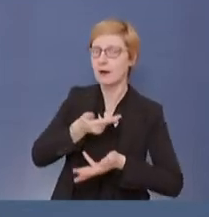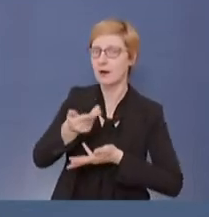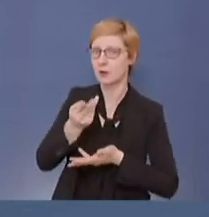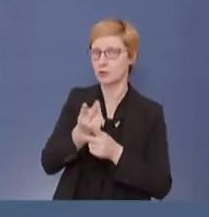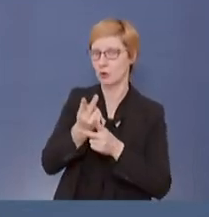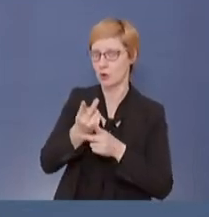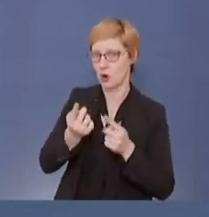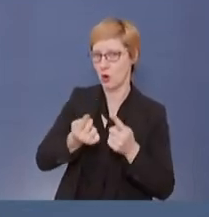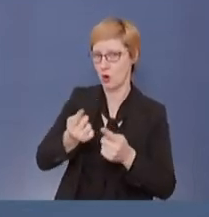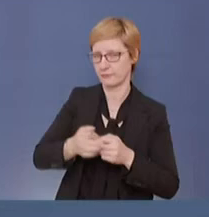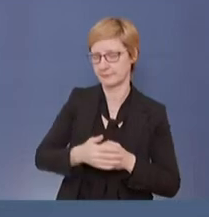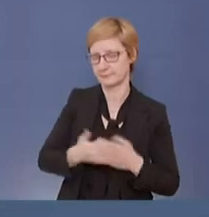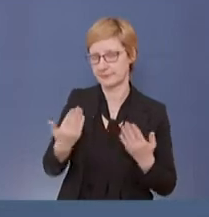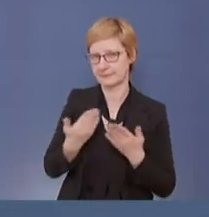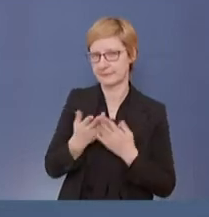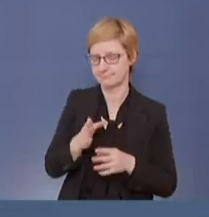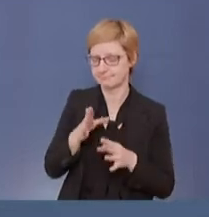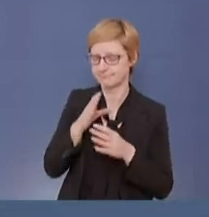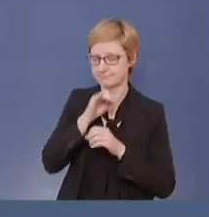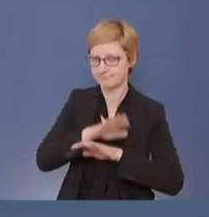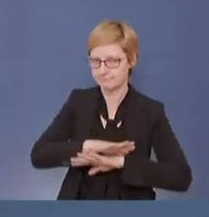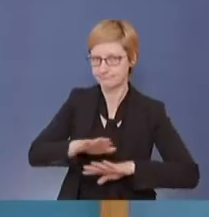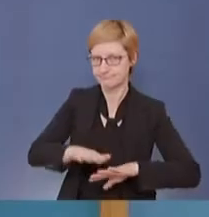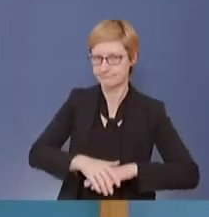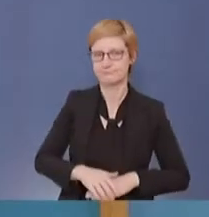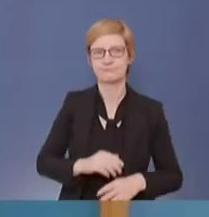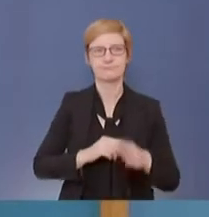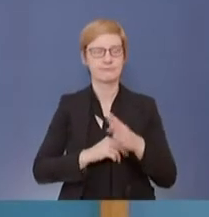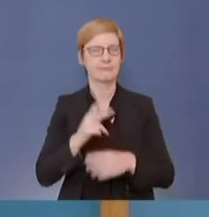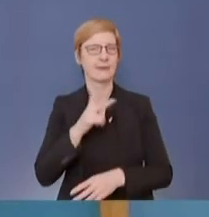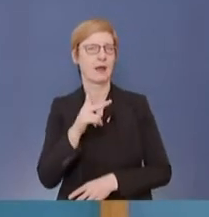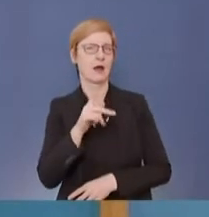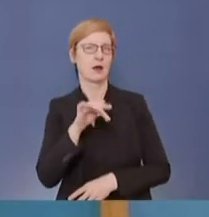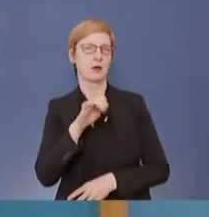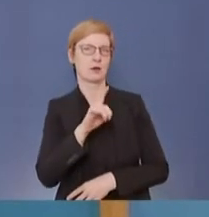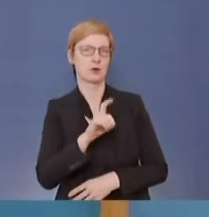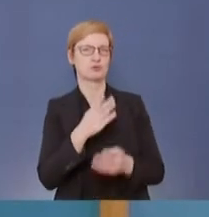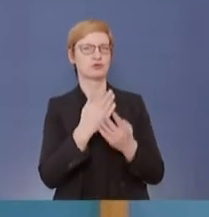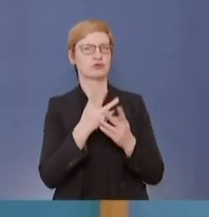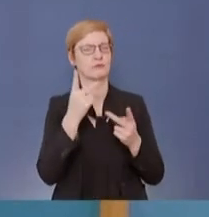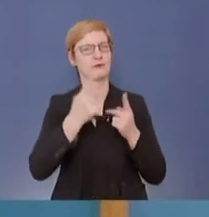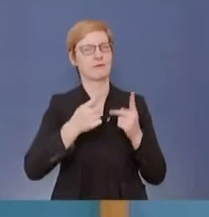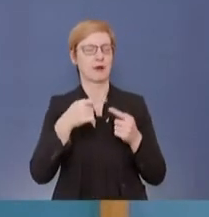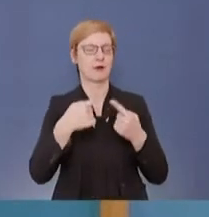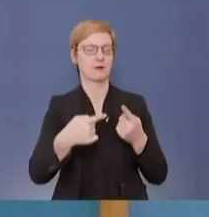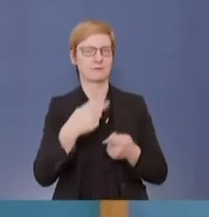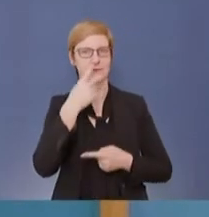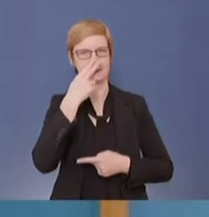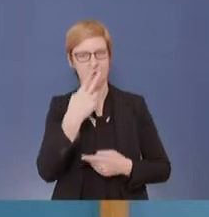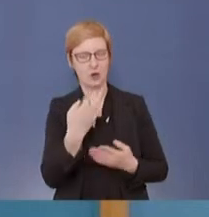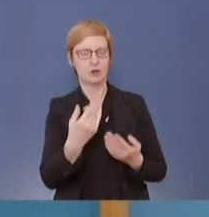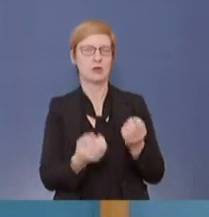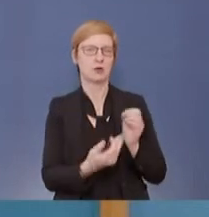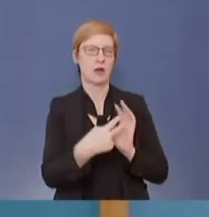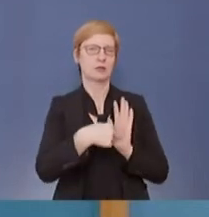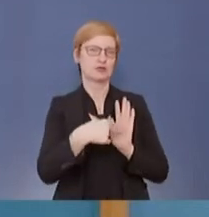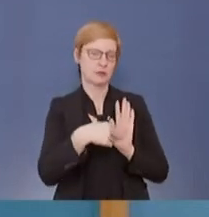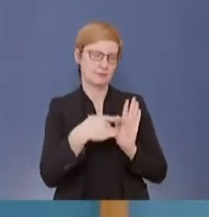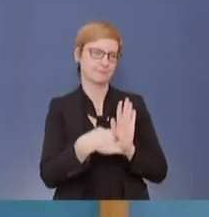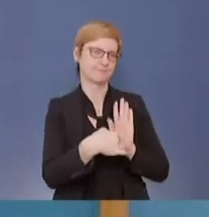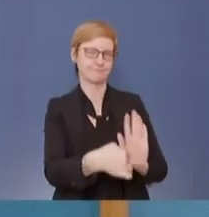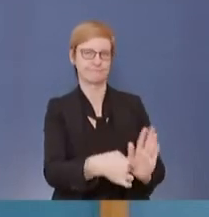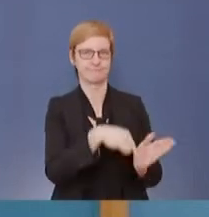Da wollen Sie noch etwas ergänzen. Ja gut, Herr Kautz hat das Wesentliche zum Verfahrensstand ja gesagt. Wir sind im Gespräch. Die